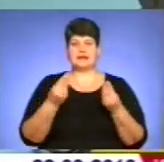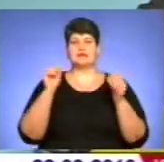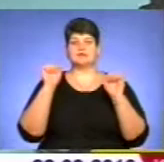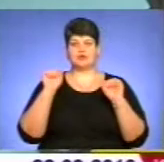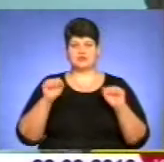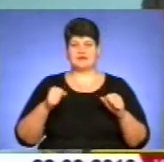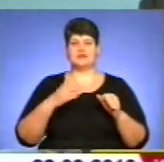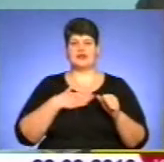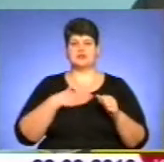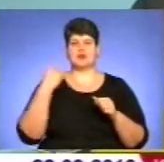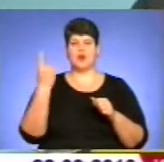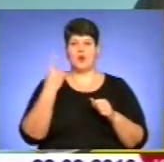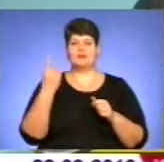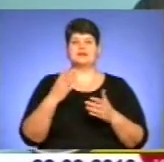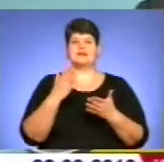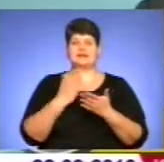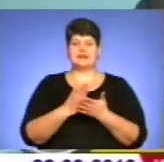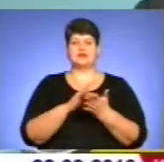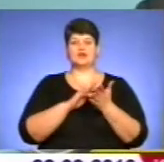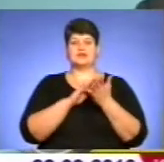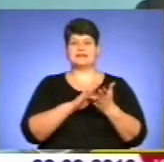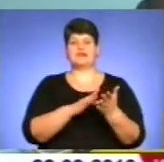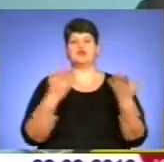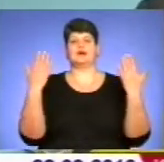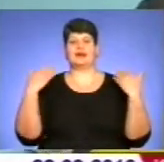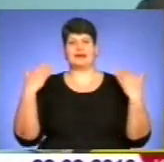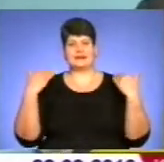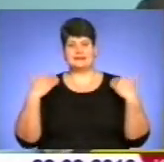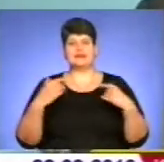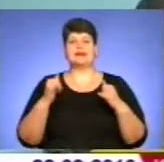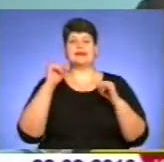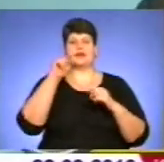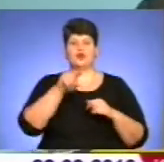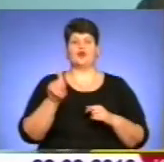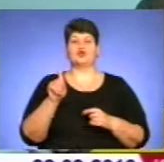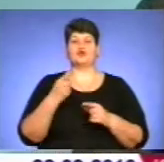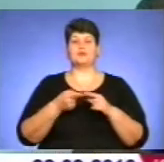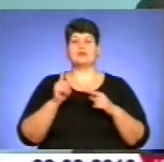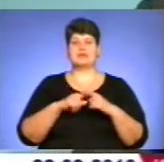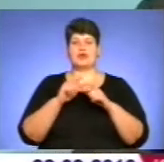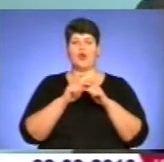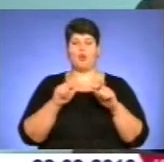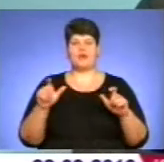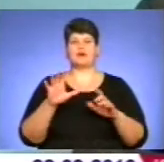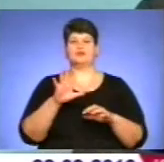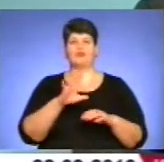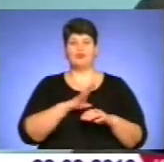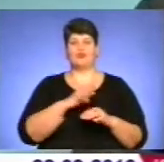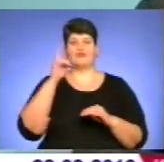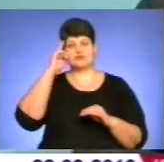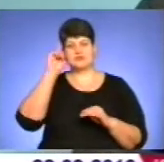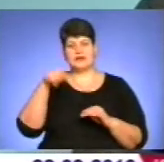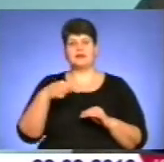є туристично-рекреаційно, і для того, щоб цей об'єкт вже був не тільки, знали там